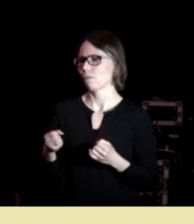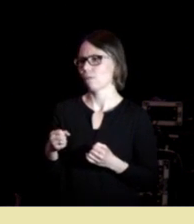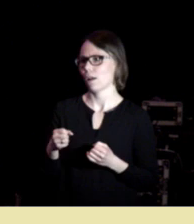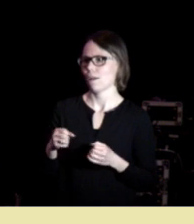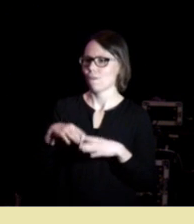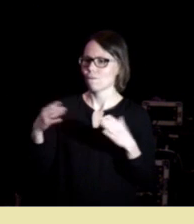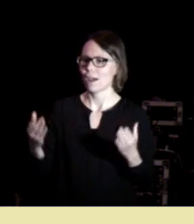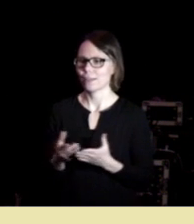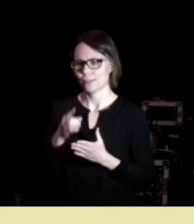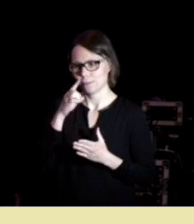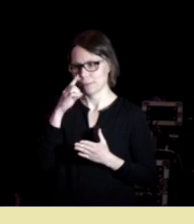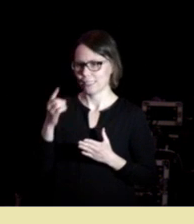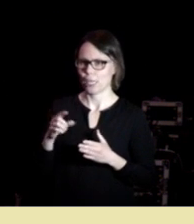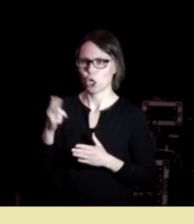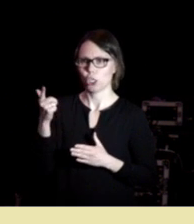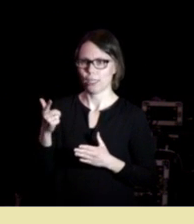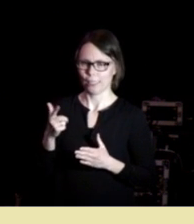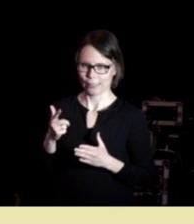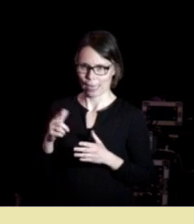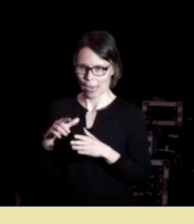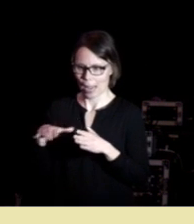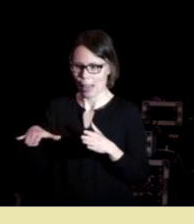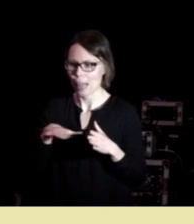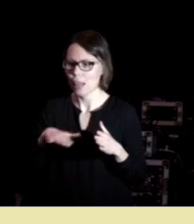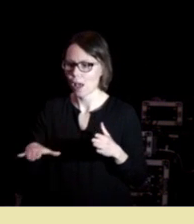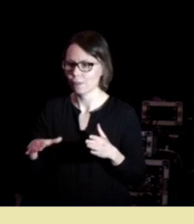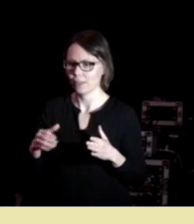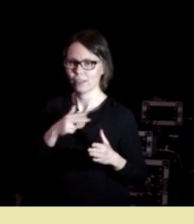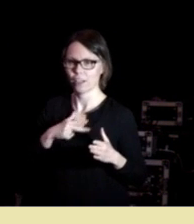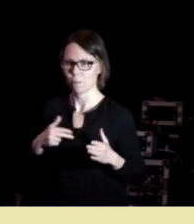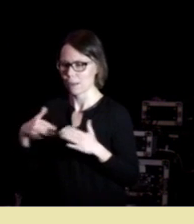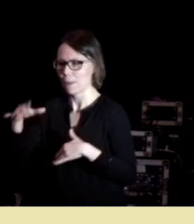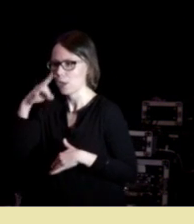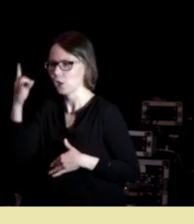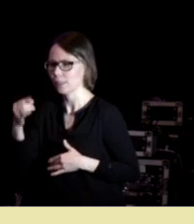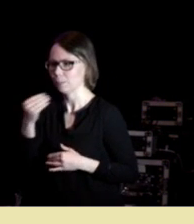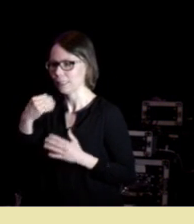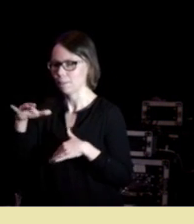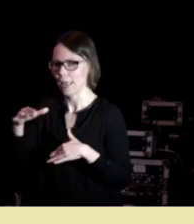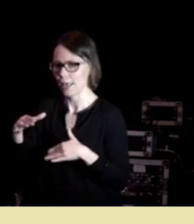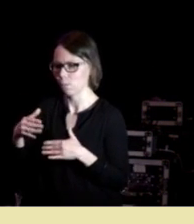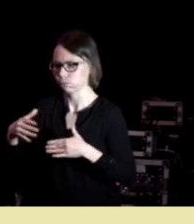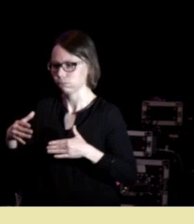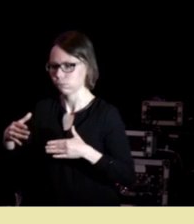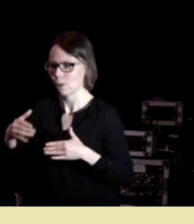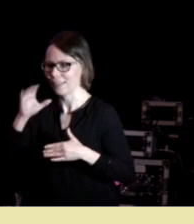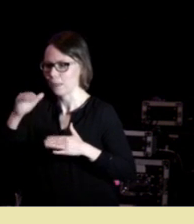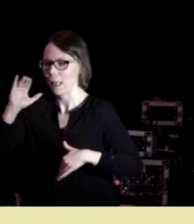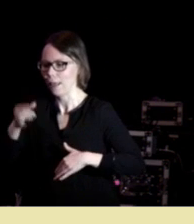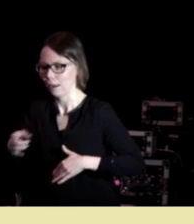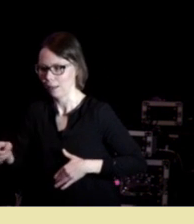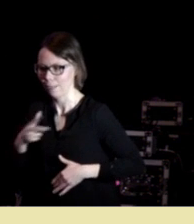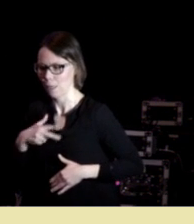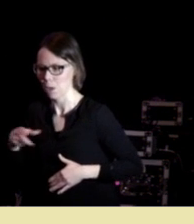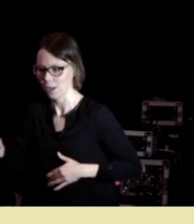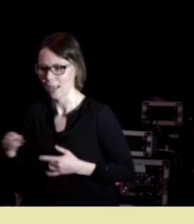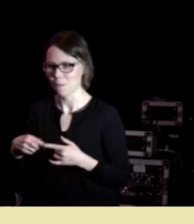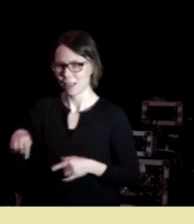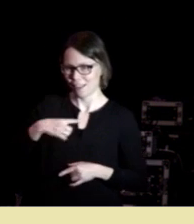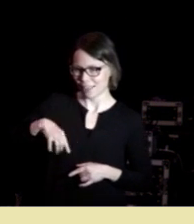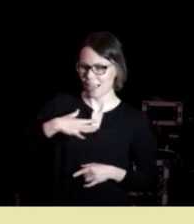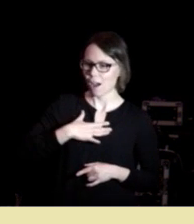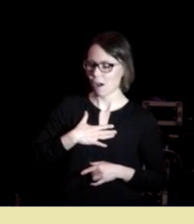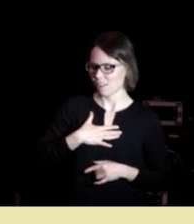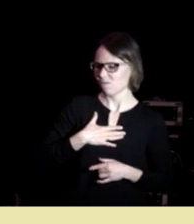danskere er litt mer lykkelig, antageligvis fordi de spiser mer, er litt fetere og drikker mer. Men vi har det